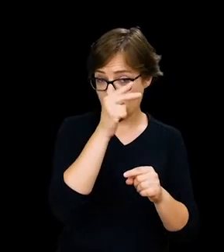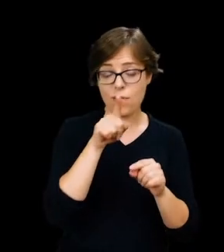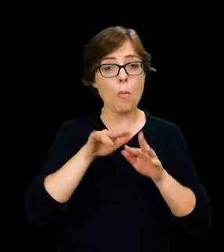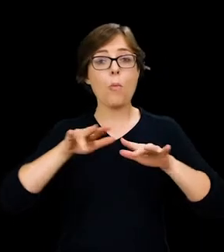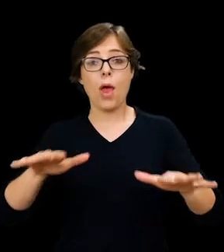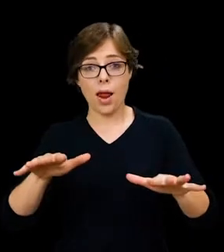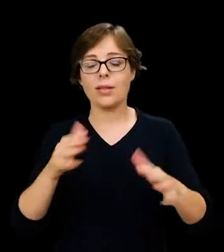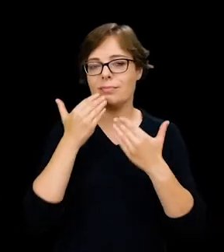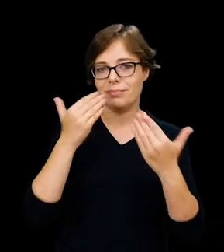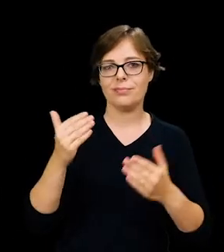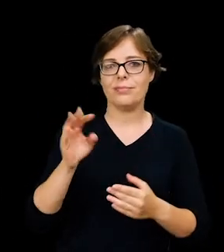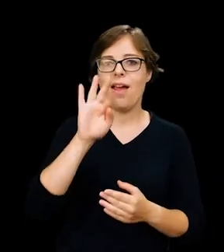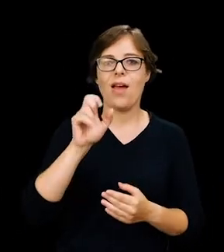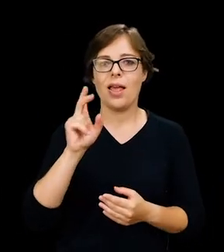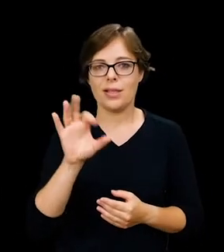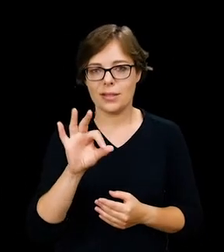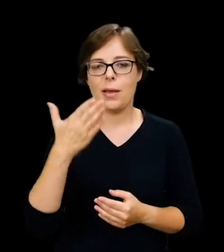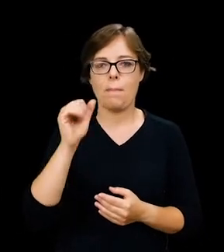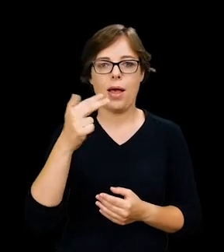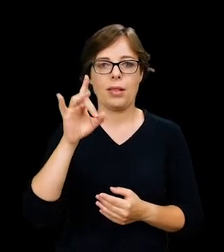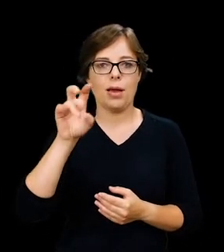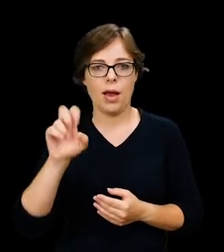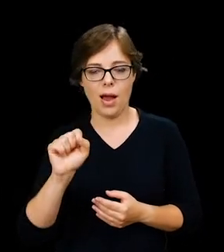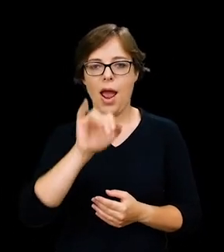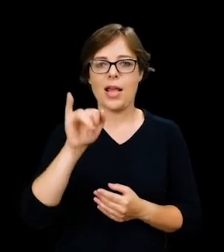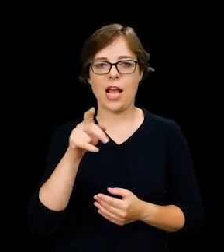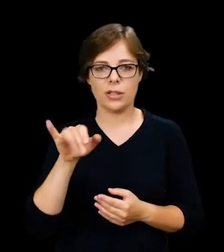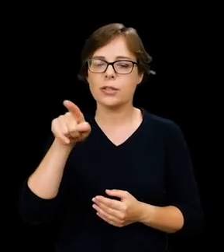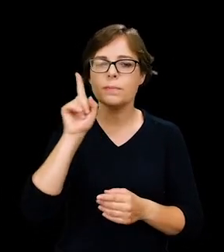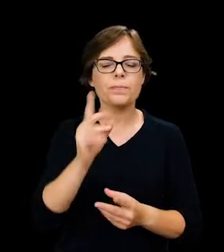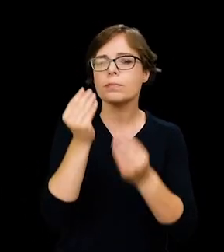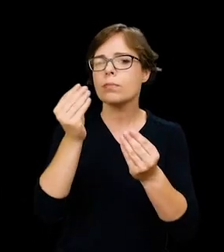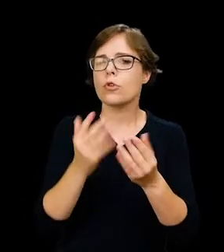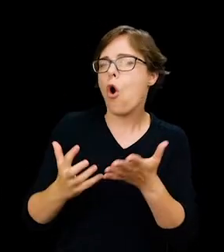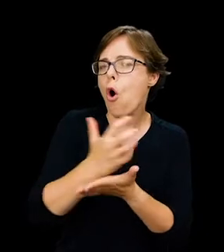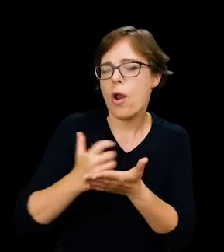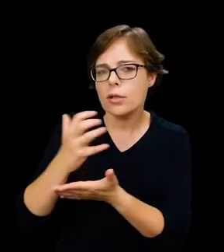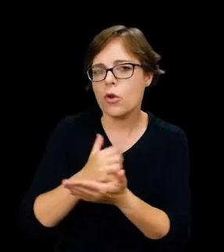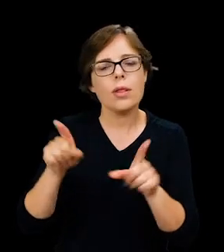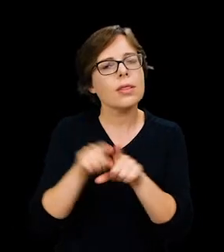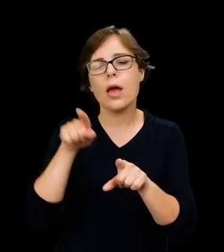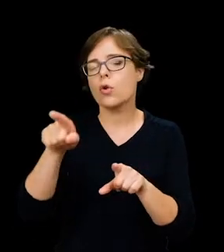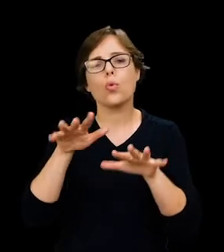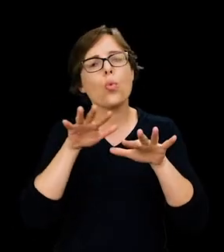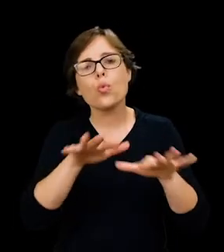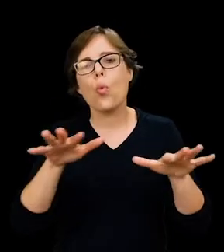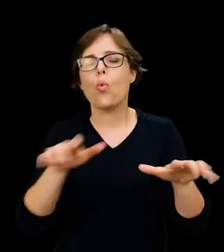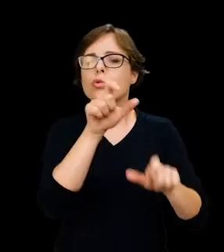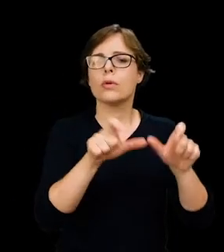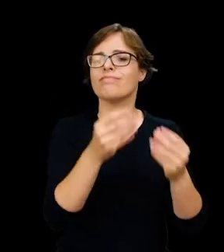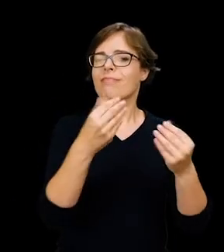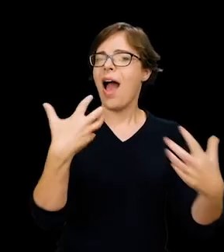Feliks Manga-Jasiński, wybitny kolekcjoner, patron wielu znakomitych